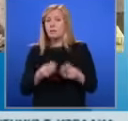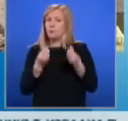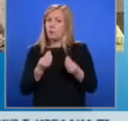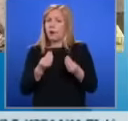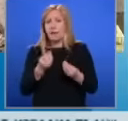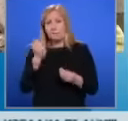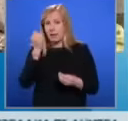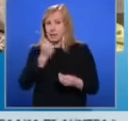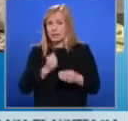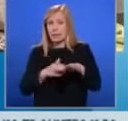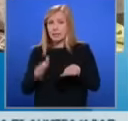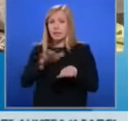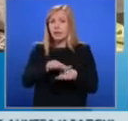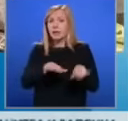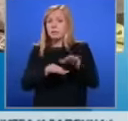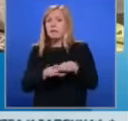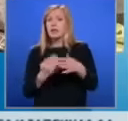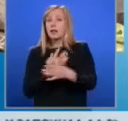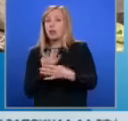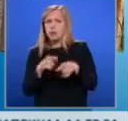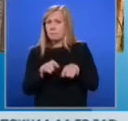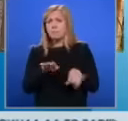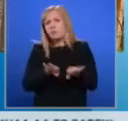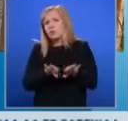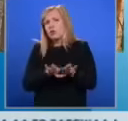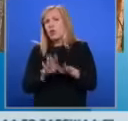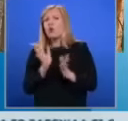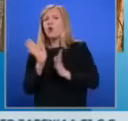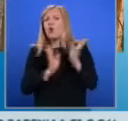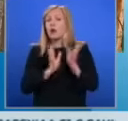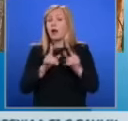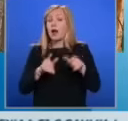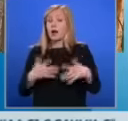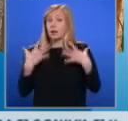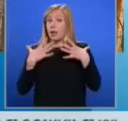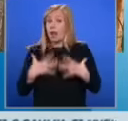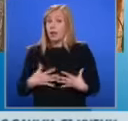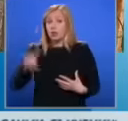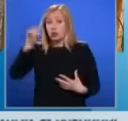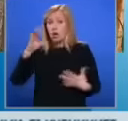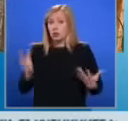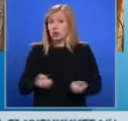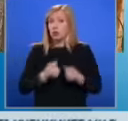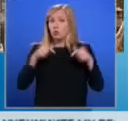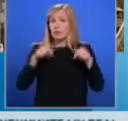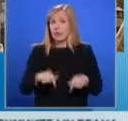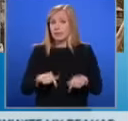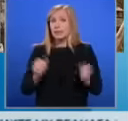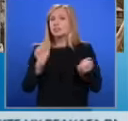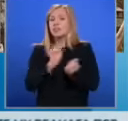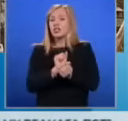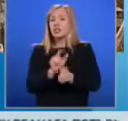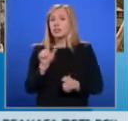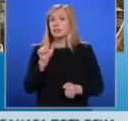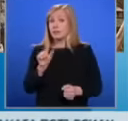и клони. Мястото приличало на горичка. Тялото на жената е открито днес. Задържан за 72 часа и